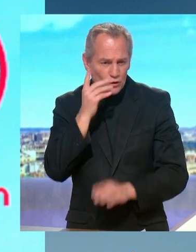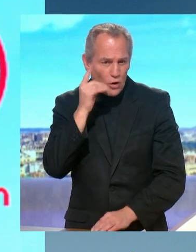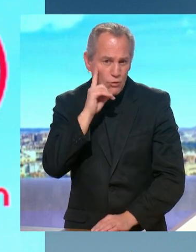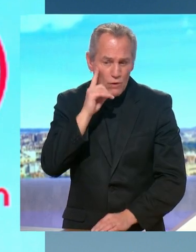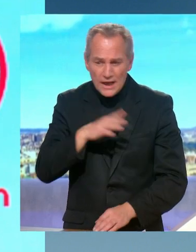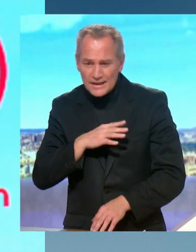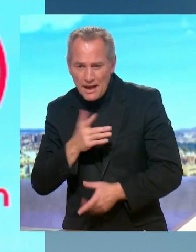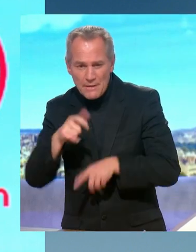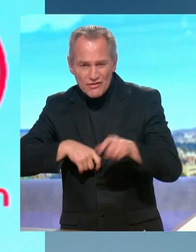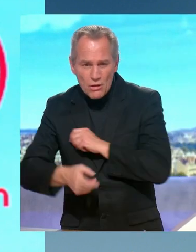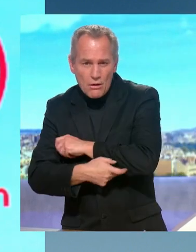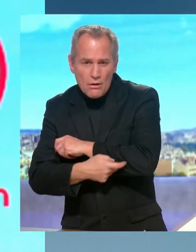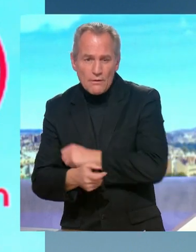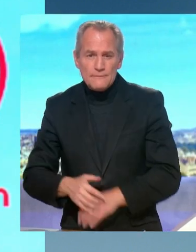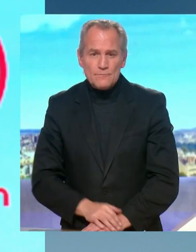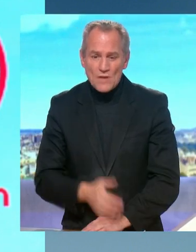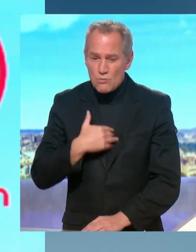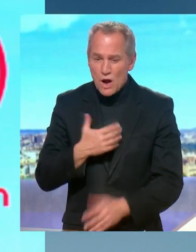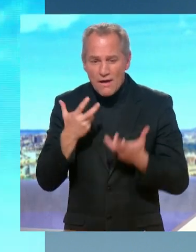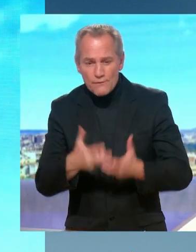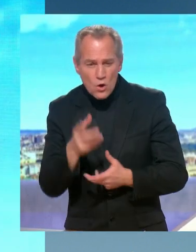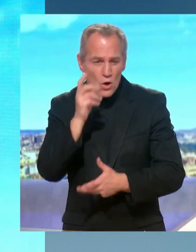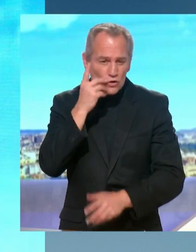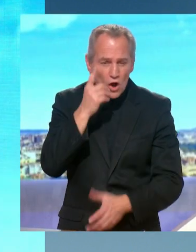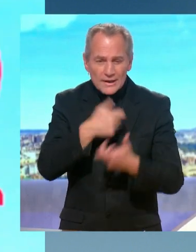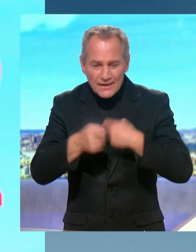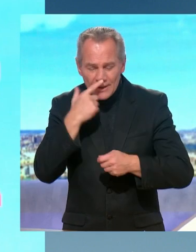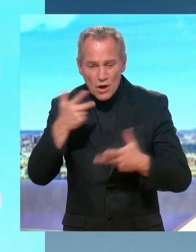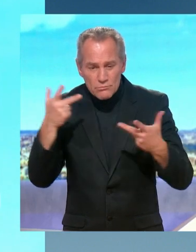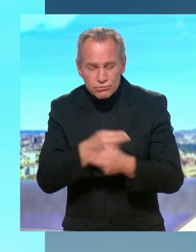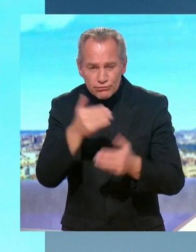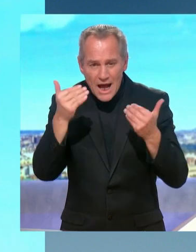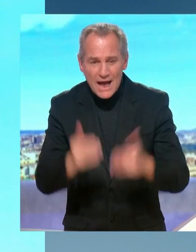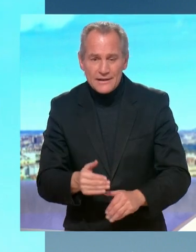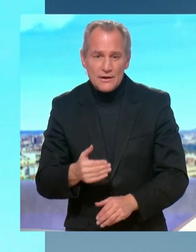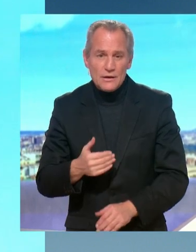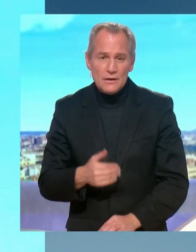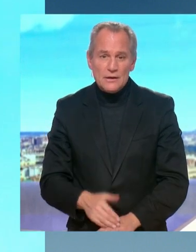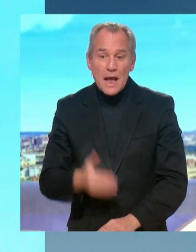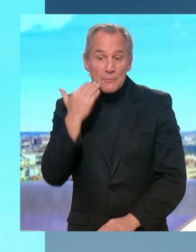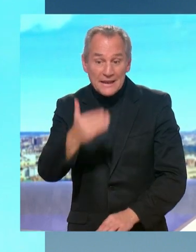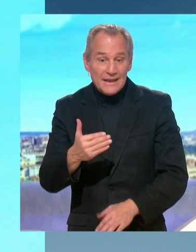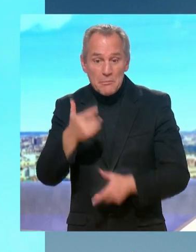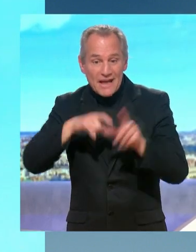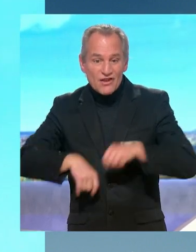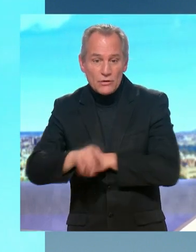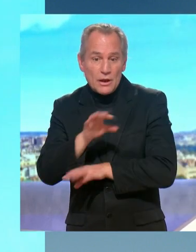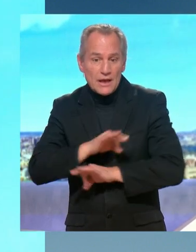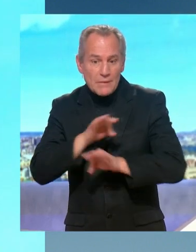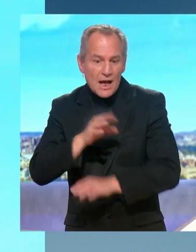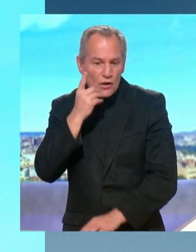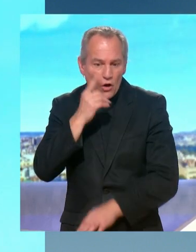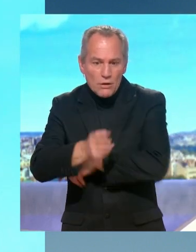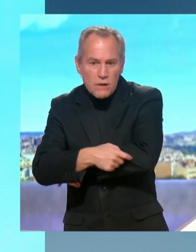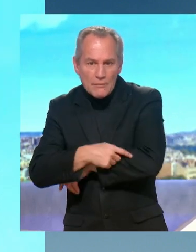de pouvoir mettre fin le plus possible à ce trafic. Mais je veux dire, c'est la responsabilité de chacun, s'il n'y avait pas de consommateur de drogue, si on ne prenait pas